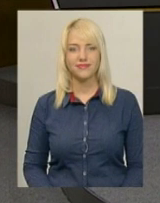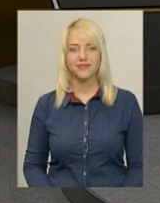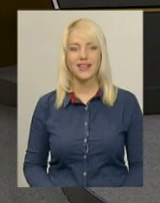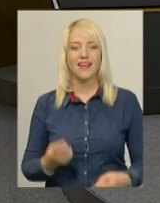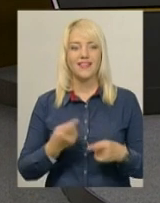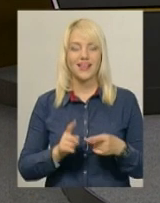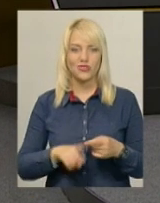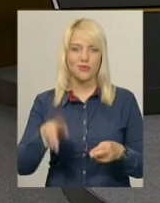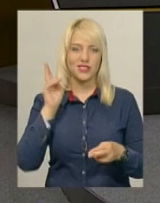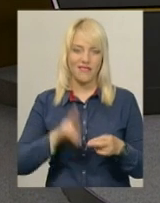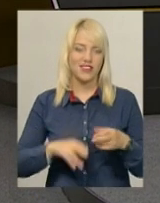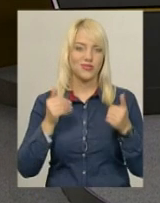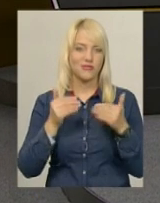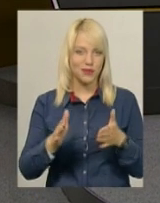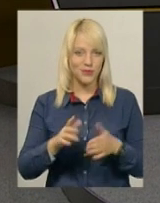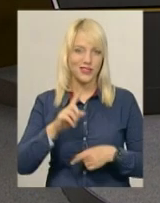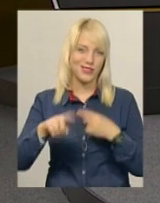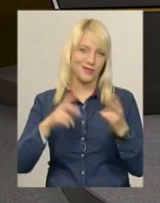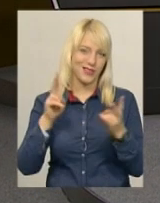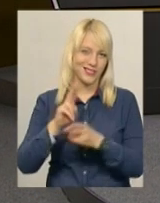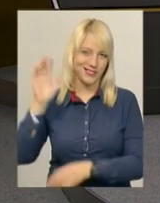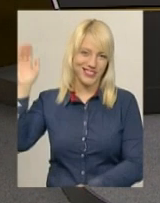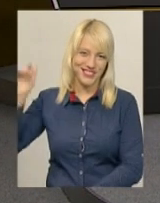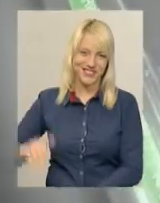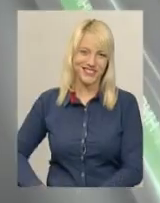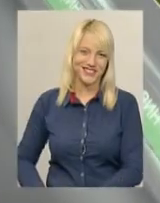На цьому ми завершимо випуск і до зустрічі в ефірі.